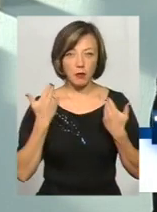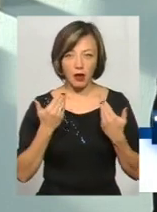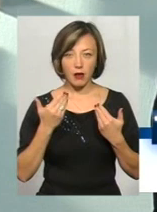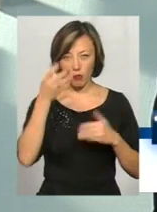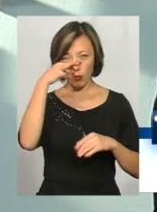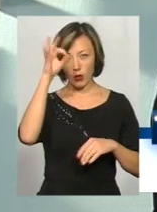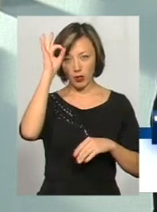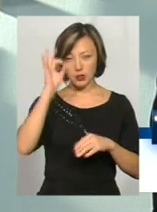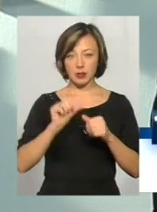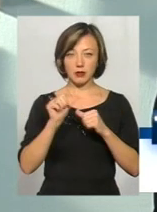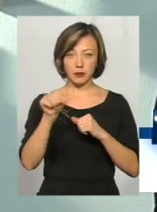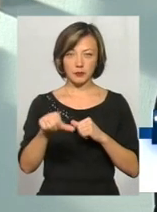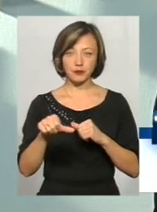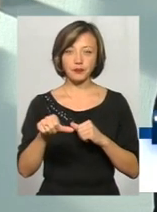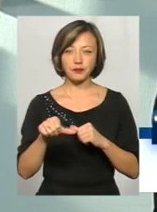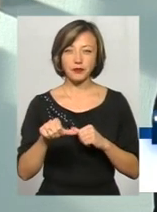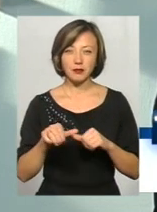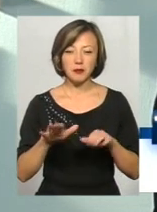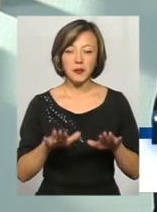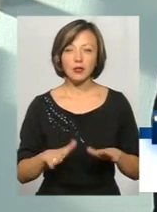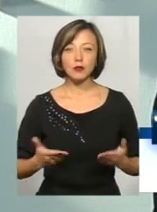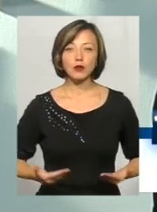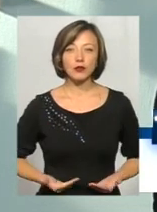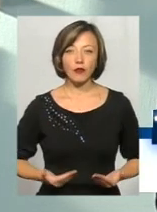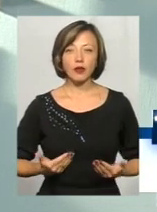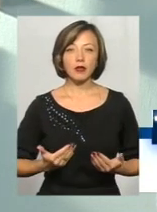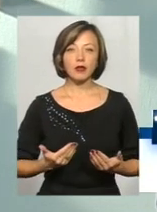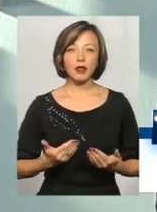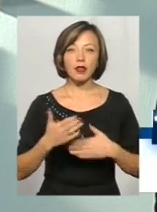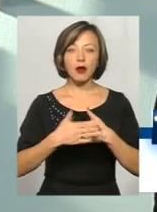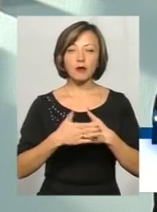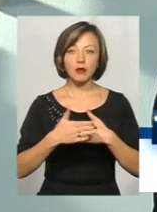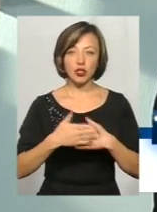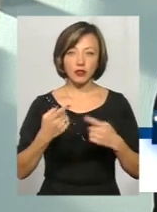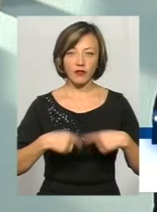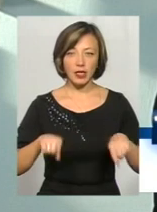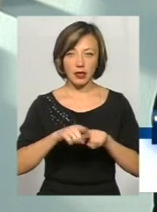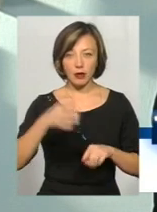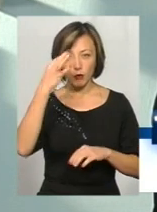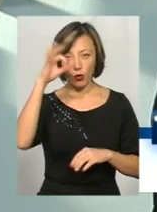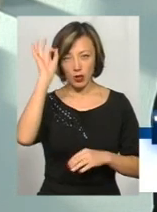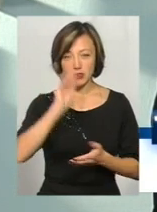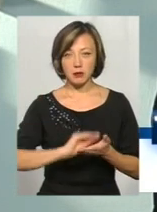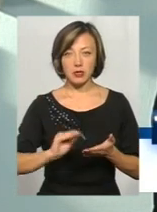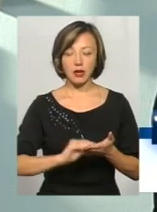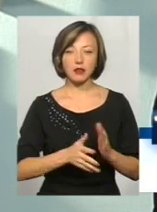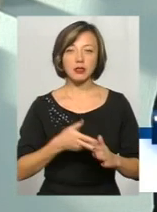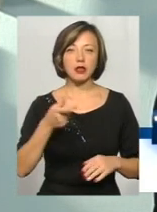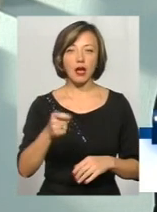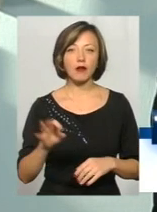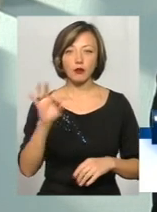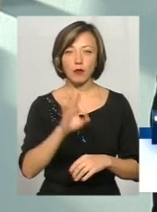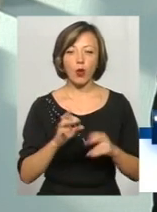знаходиться поза межами проживання чоловік чи клієнт, найближчий відділ поліції писати заяву про кримінальне